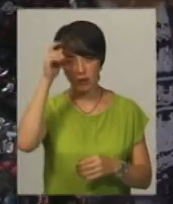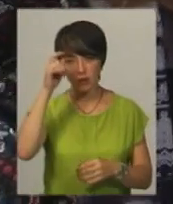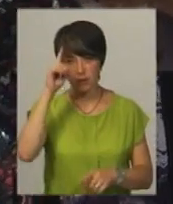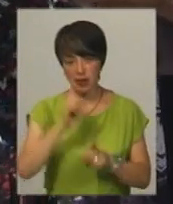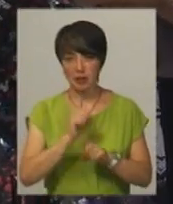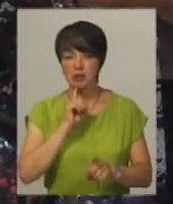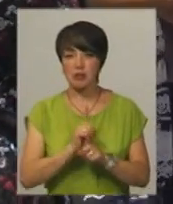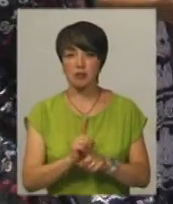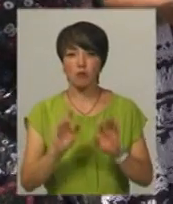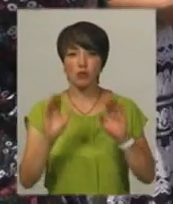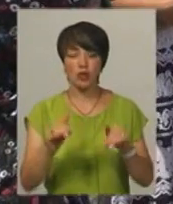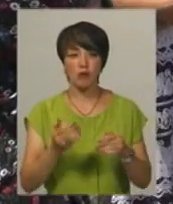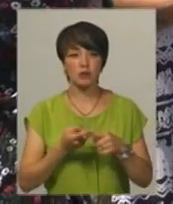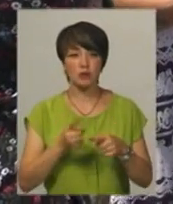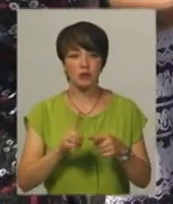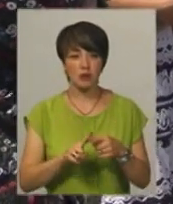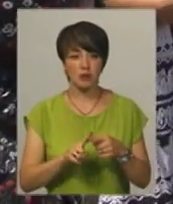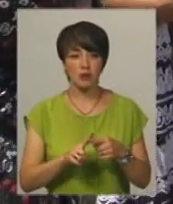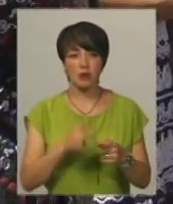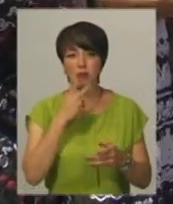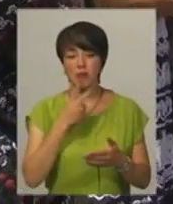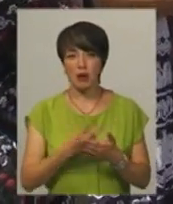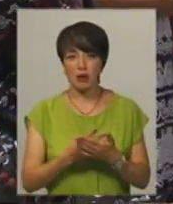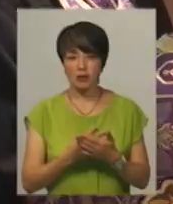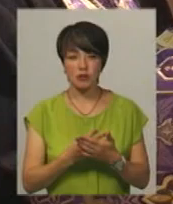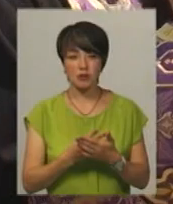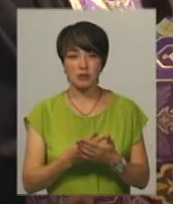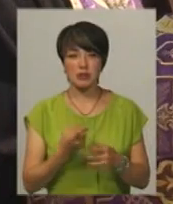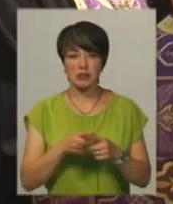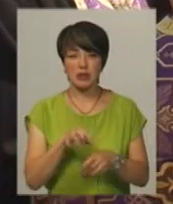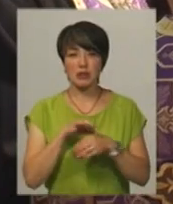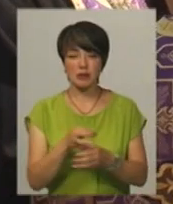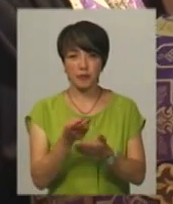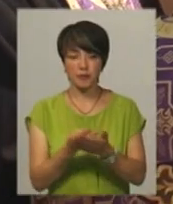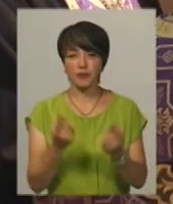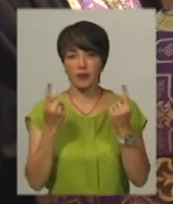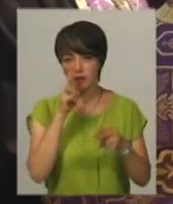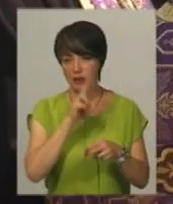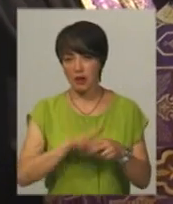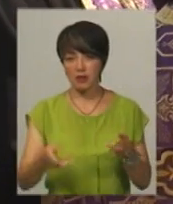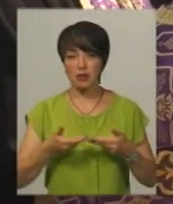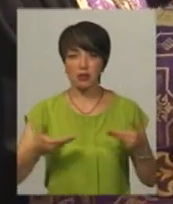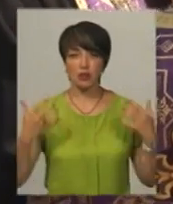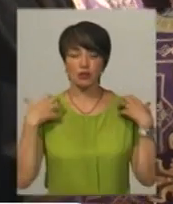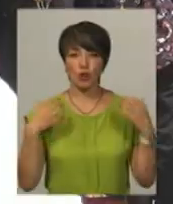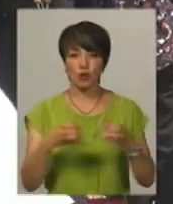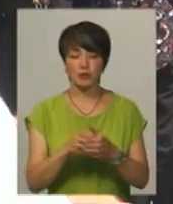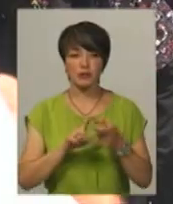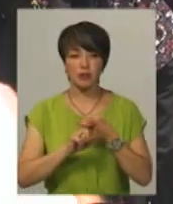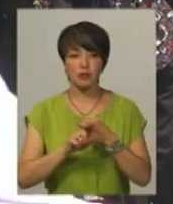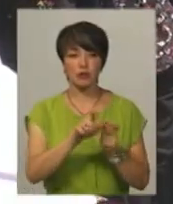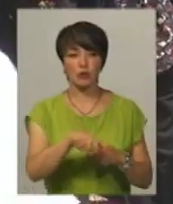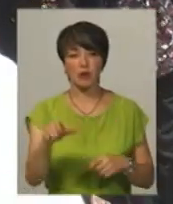Богданом і молимося за його душу. Бачимо це бездиханне тіло. Це дійсно дуже велика втрата для нас, каже начальник групи зв'язки з